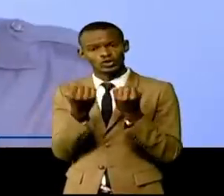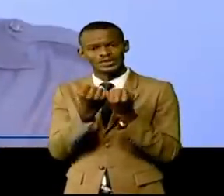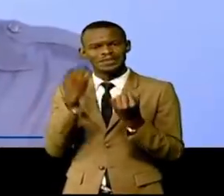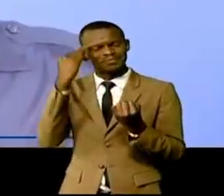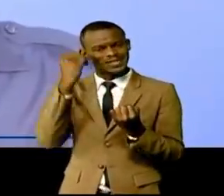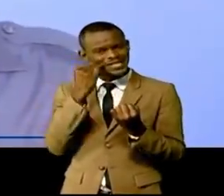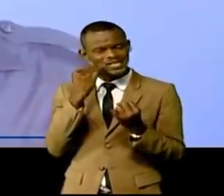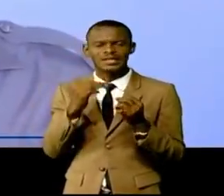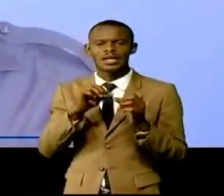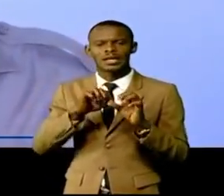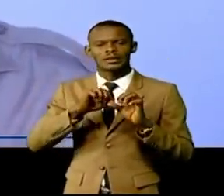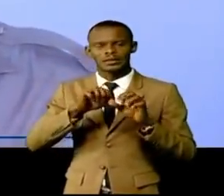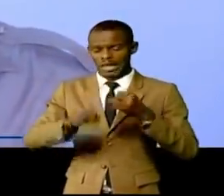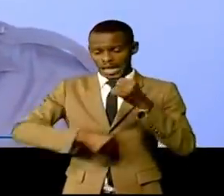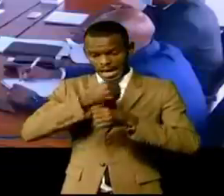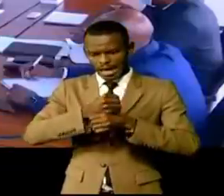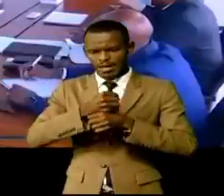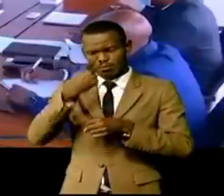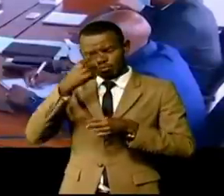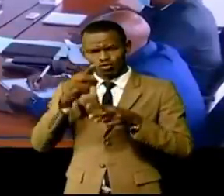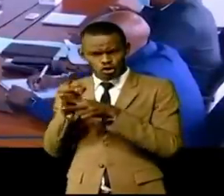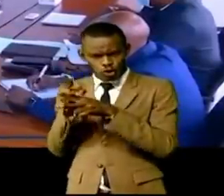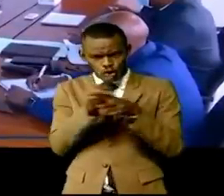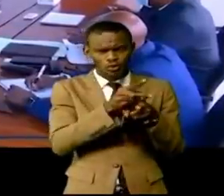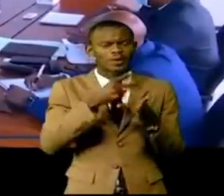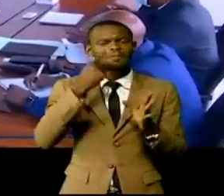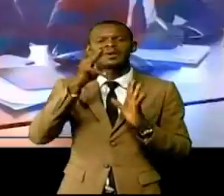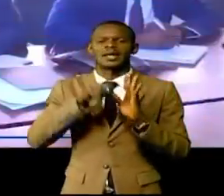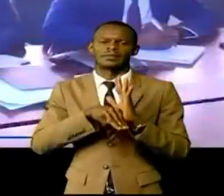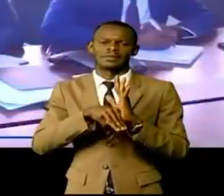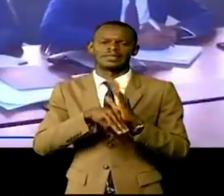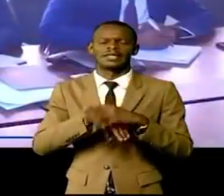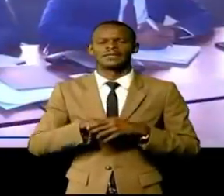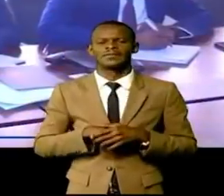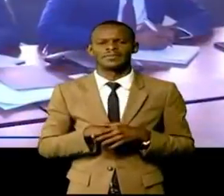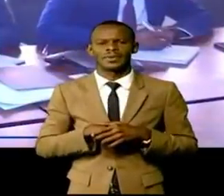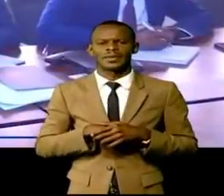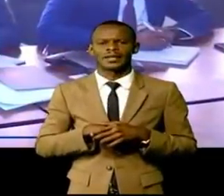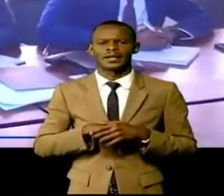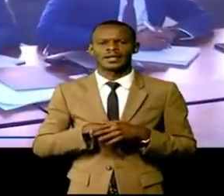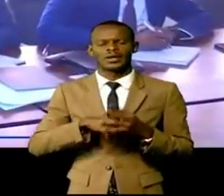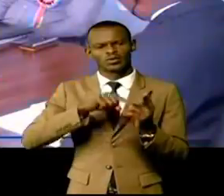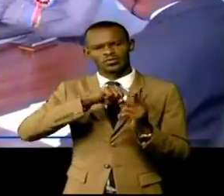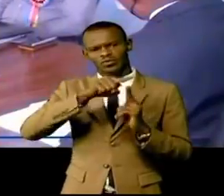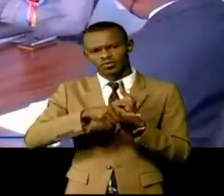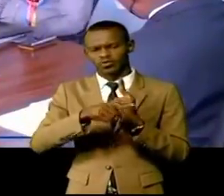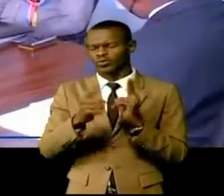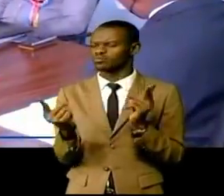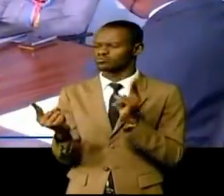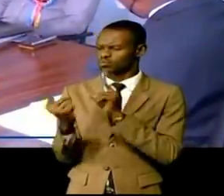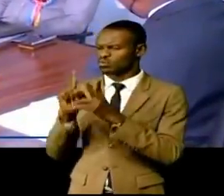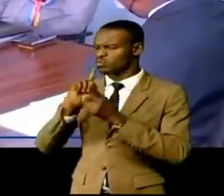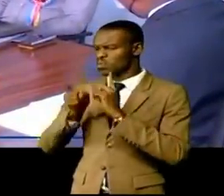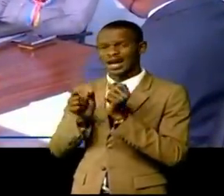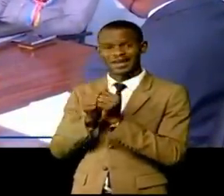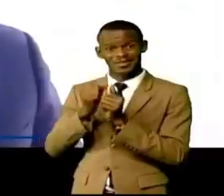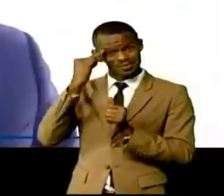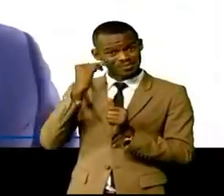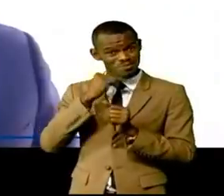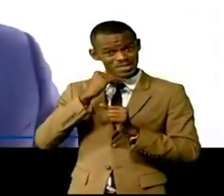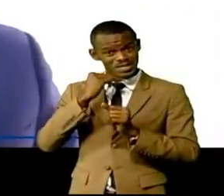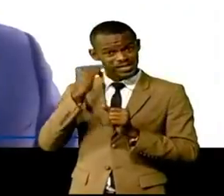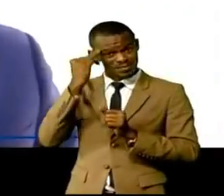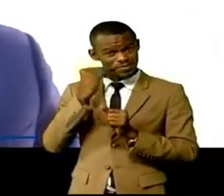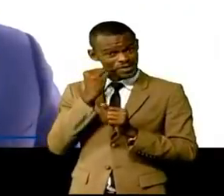optique que l'honorable Nanou Mbemba a franchi les portillons du ministère des Réseaux Hydrauliques et Électricité. Avec le